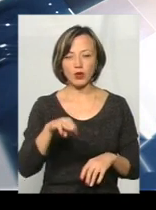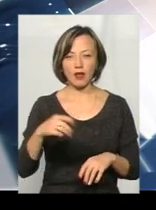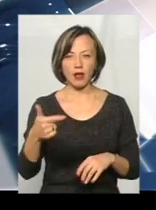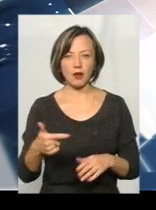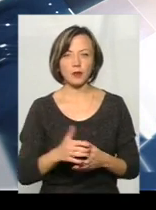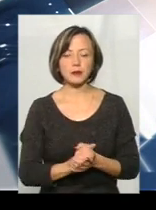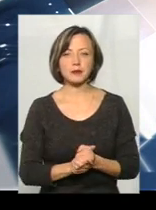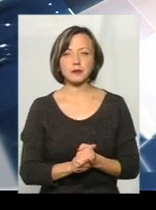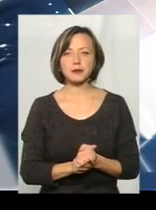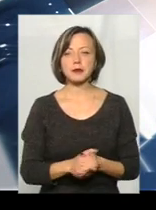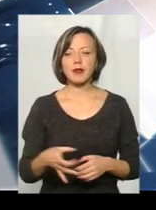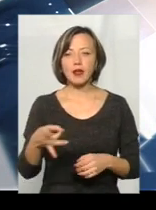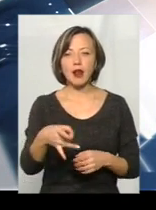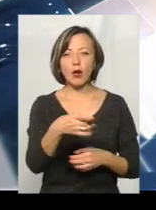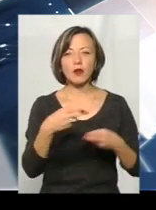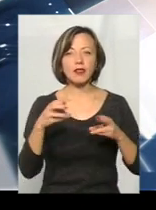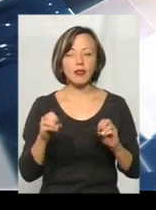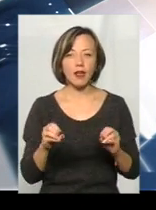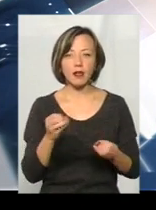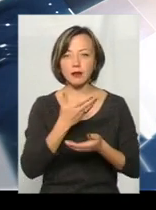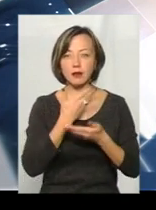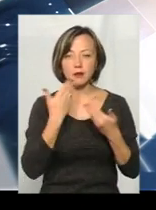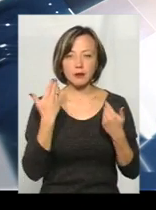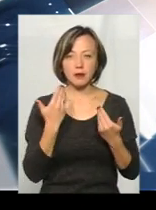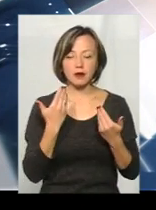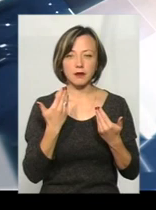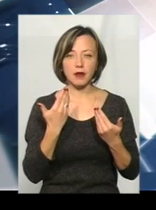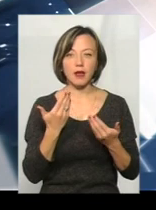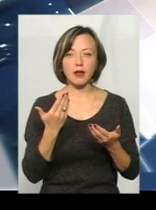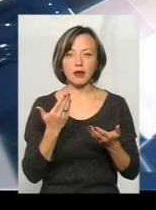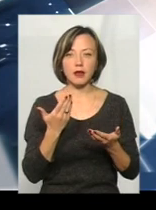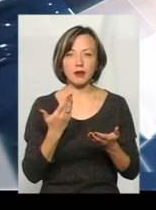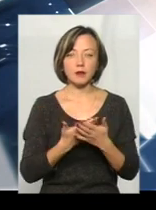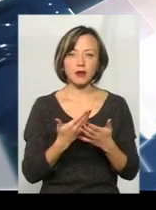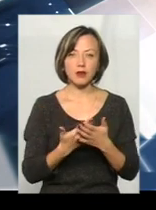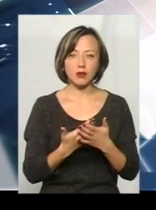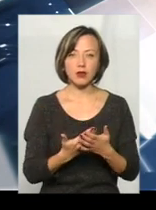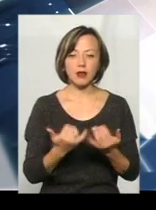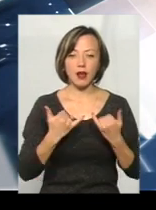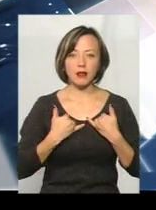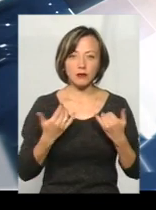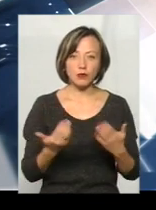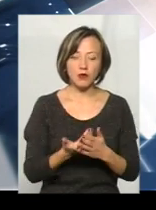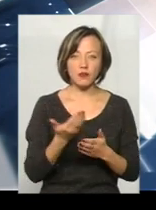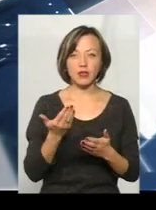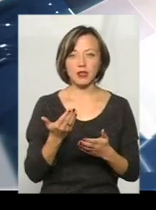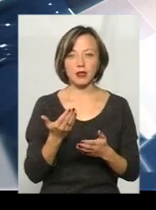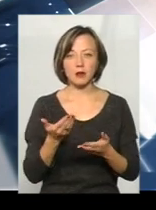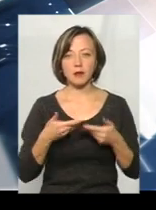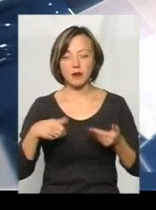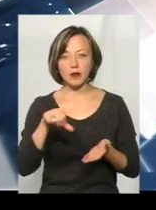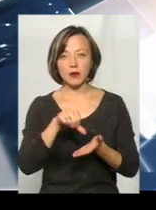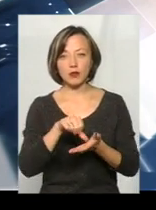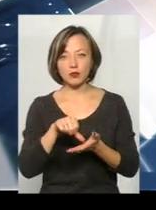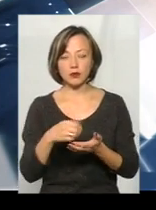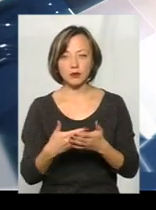Звісно, ті райони, де не є, скажімо так, які є нові, які для нас, які ми приймаємо,